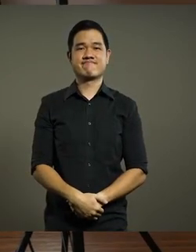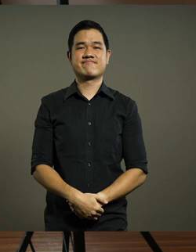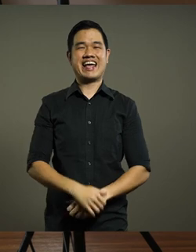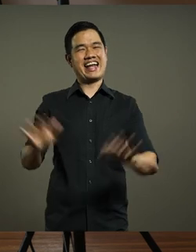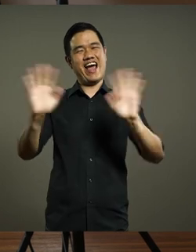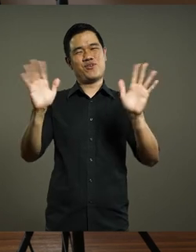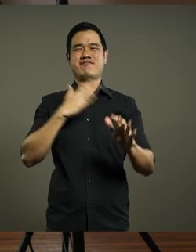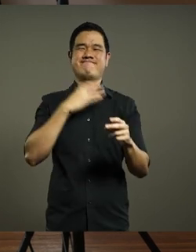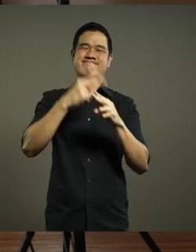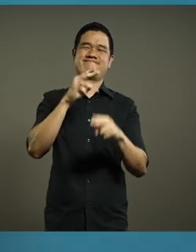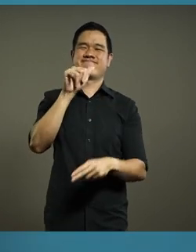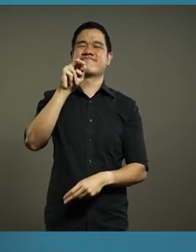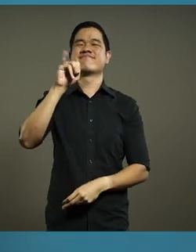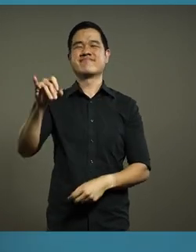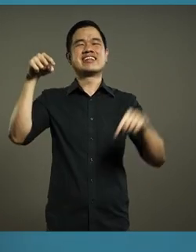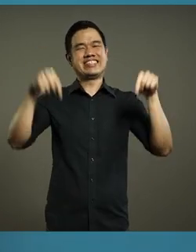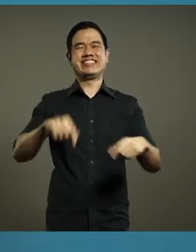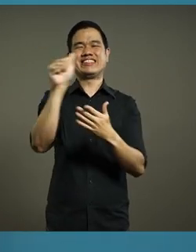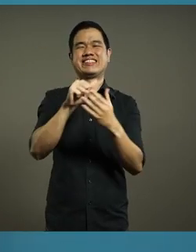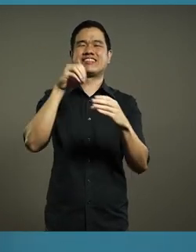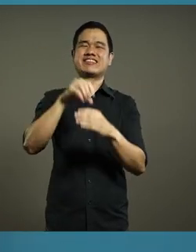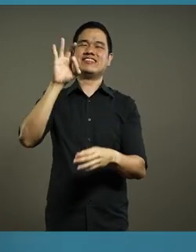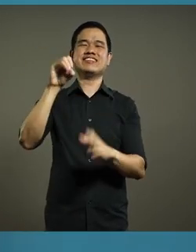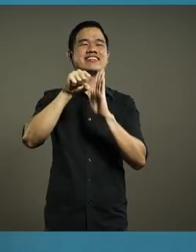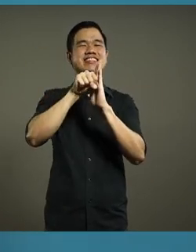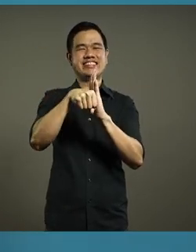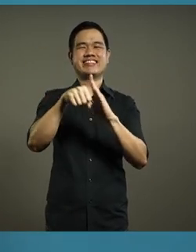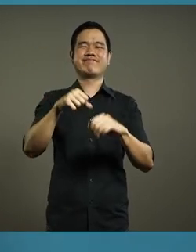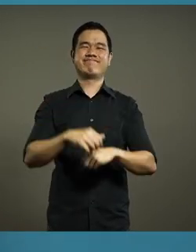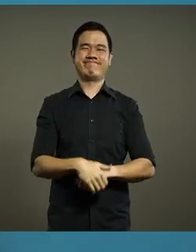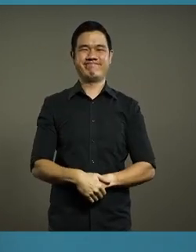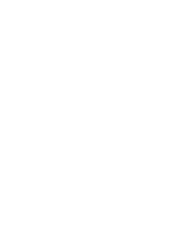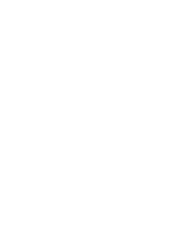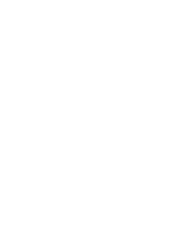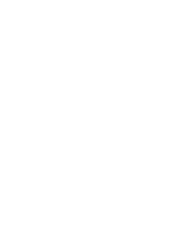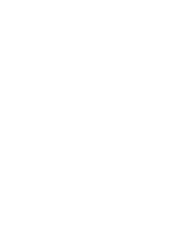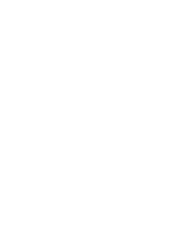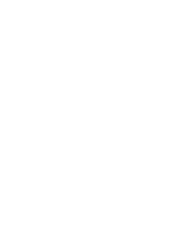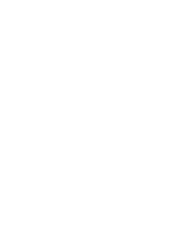Nama saya Yanni, dan ini adalah Art in 90 Seconds.